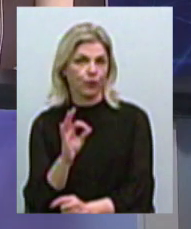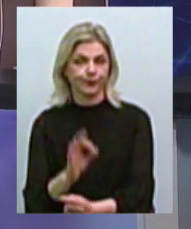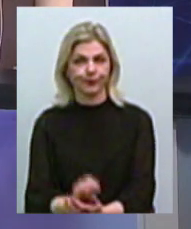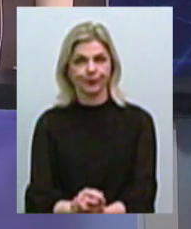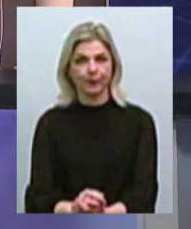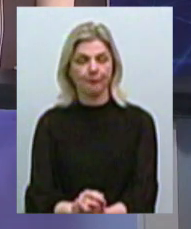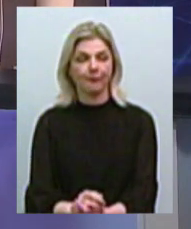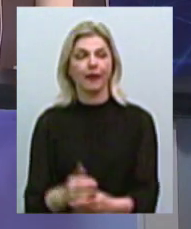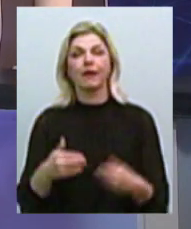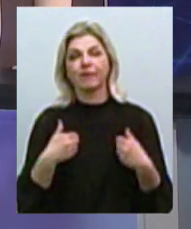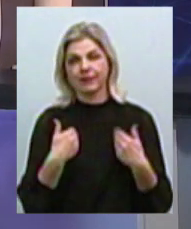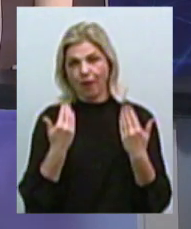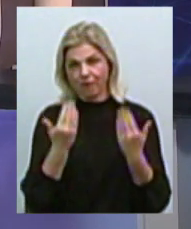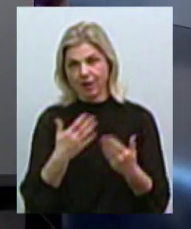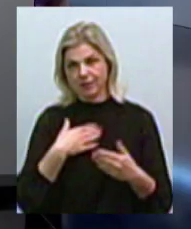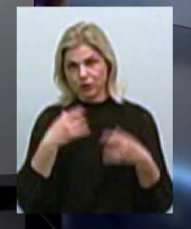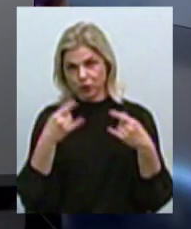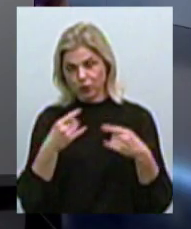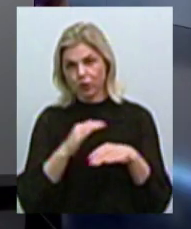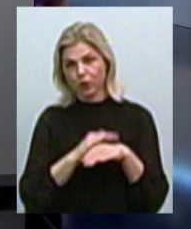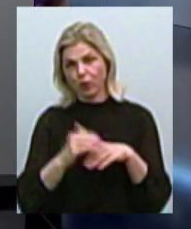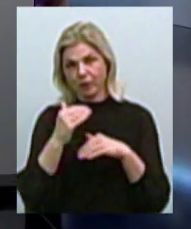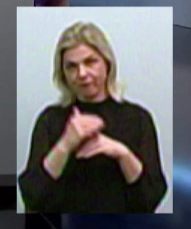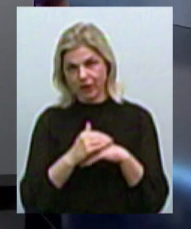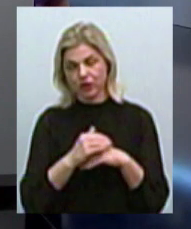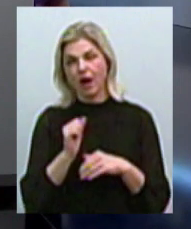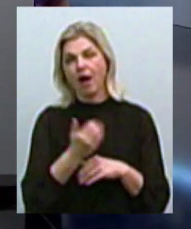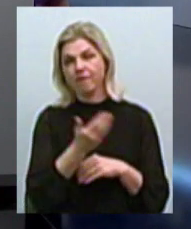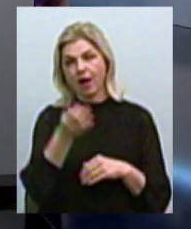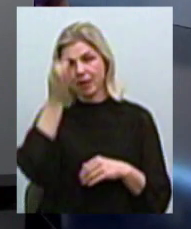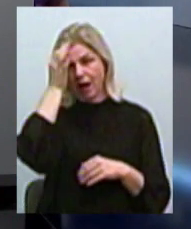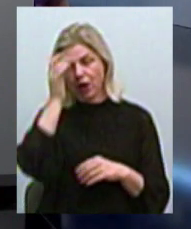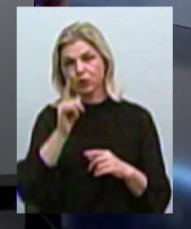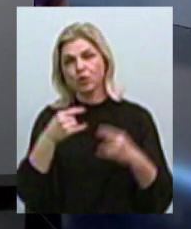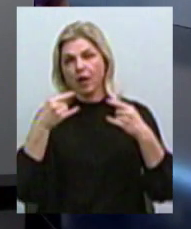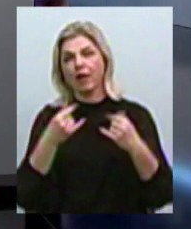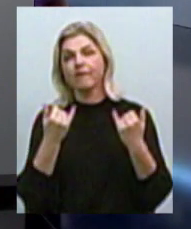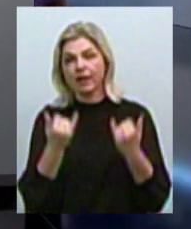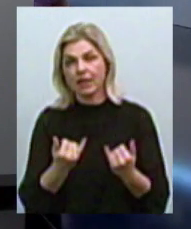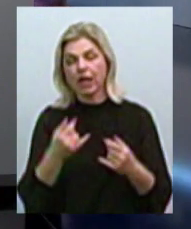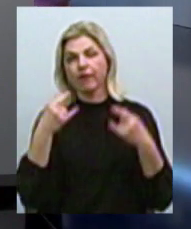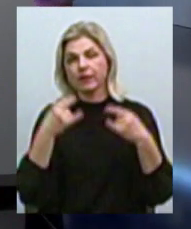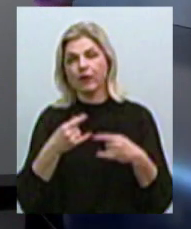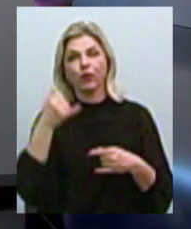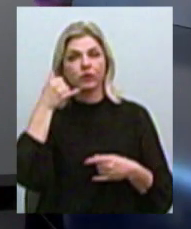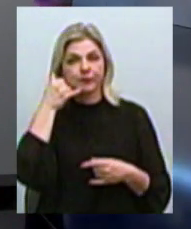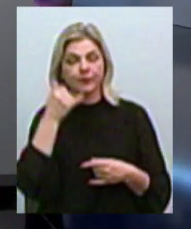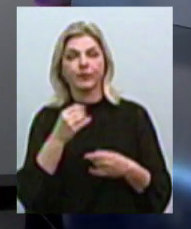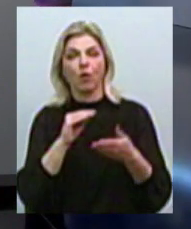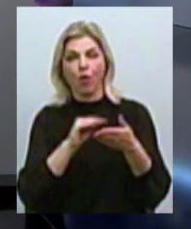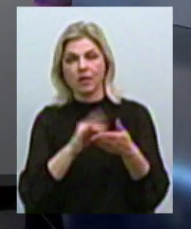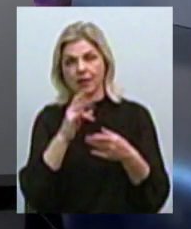Друзі, я вас вітаю в нашій студії. Доброго вечора. А глядачам я нагадую, що ми працюємо в прямому ефірі. Телефон студії 76 92